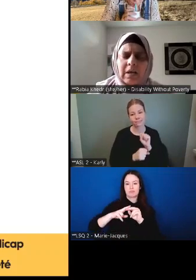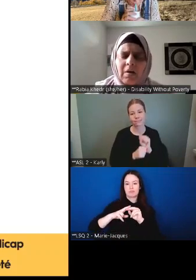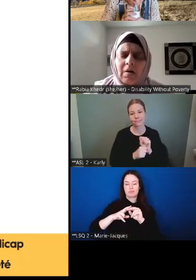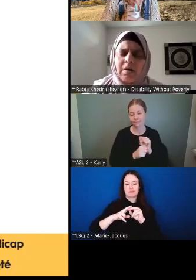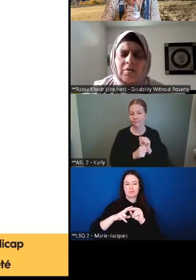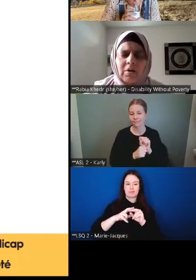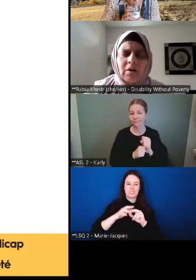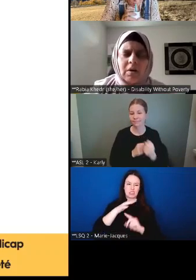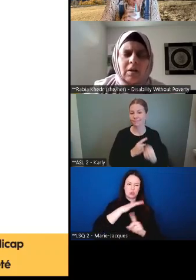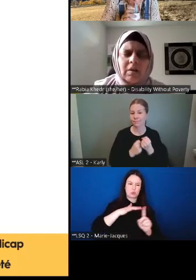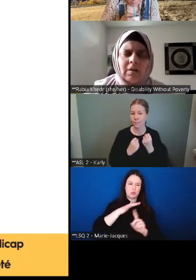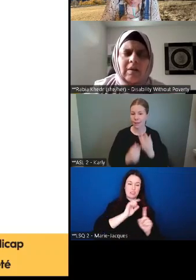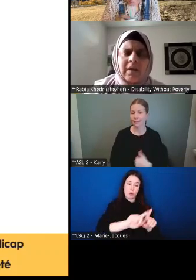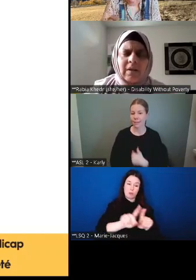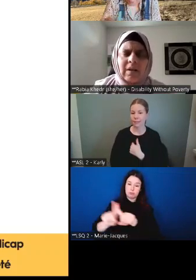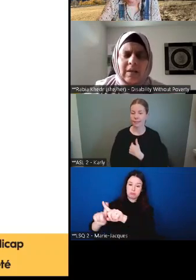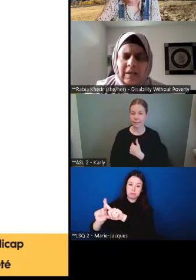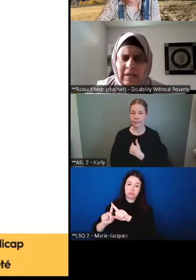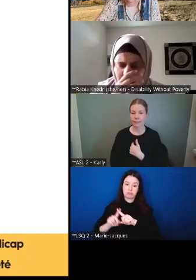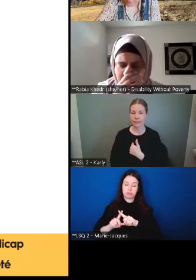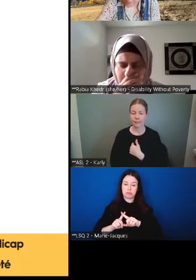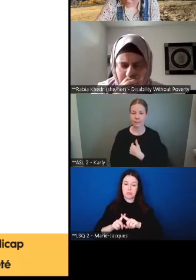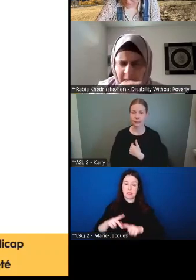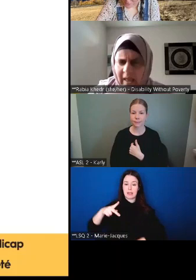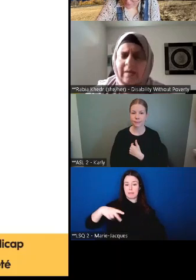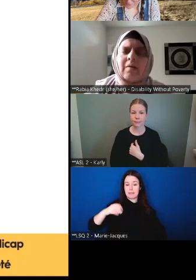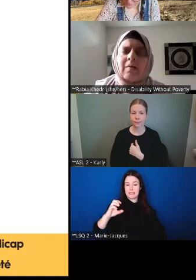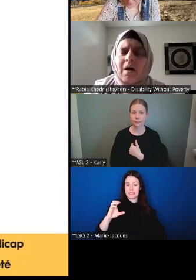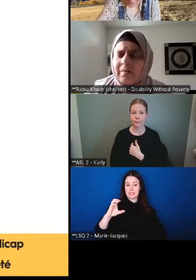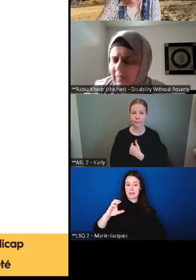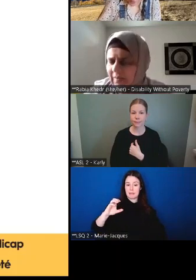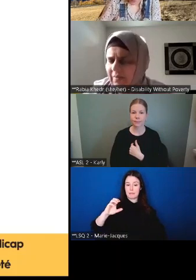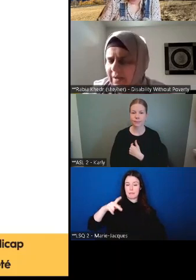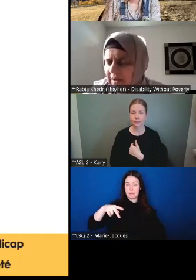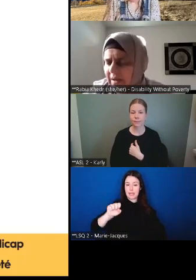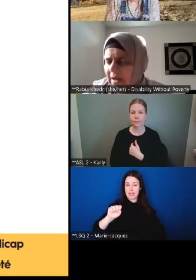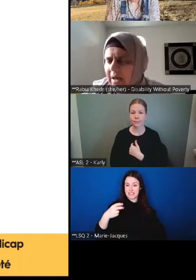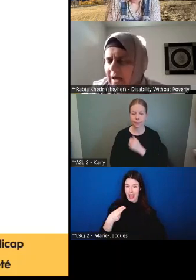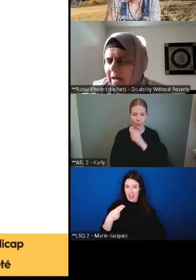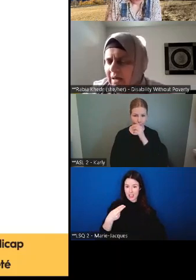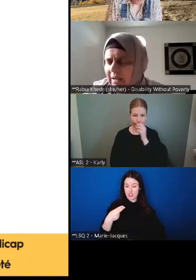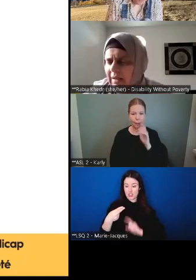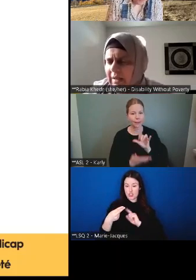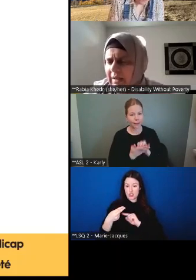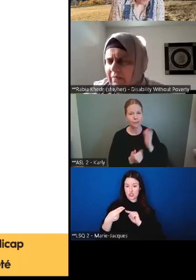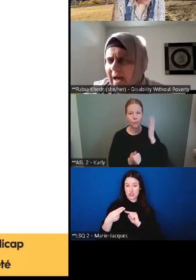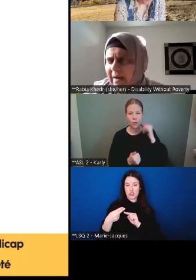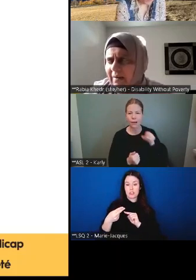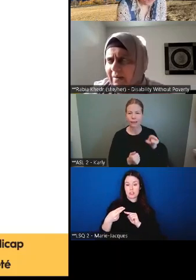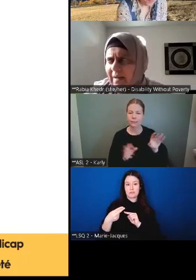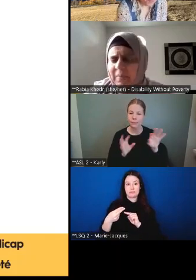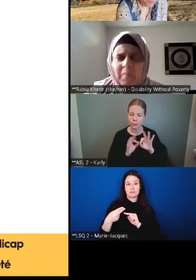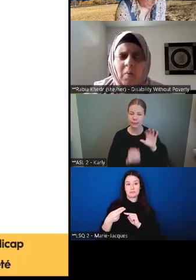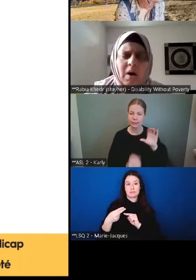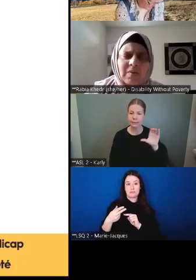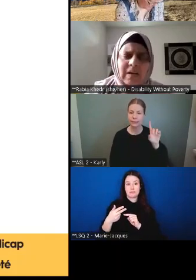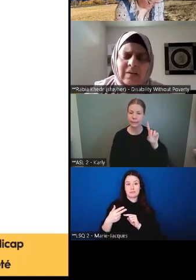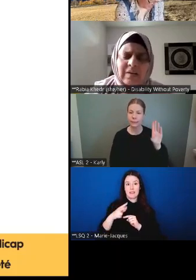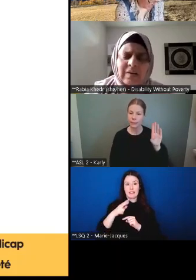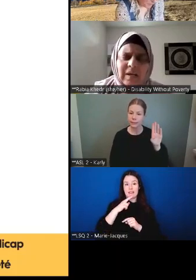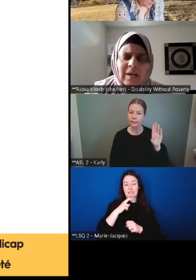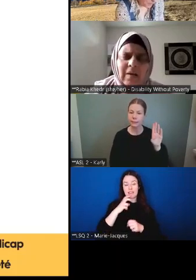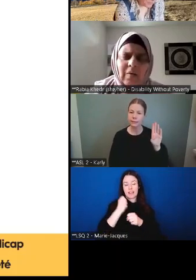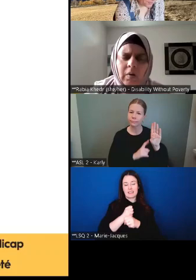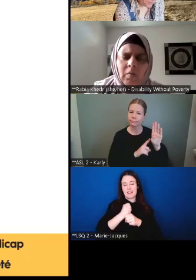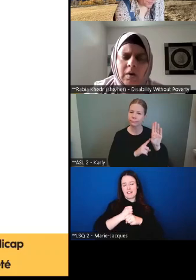et la PCPSH est la raison pour laquelle nous travaillons tellement fort